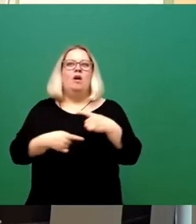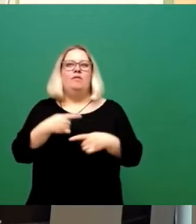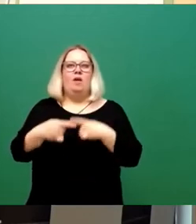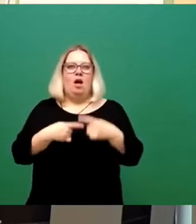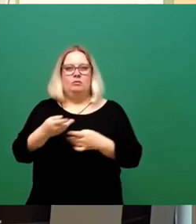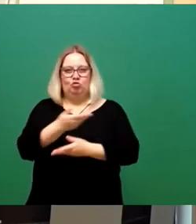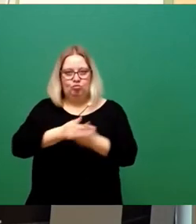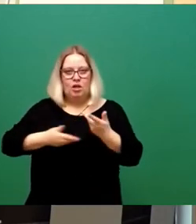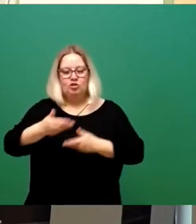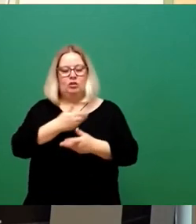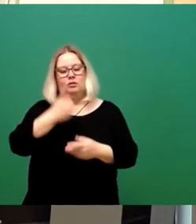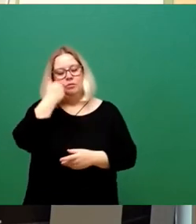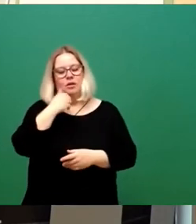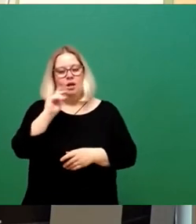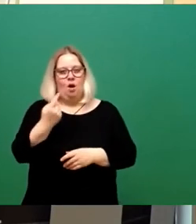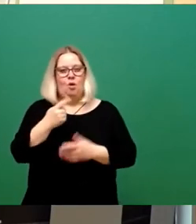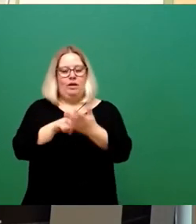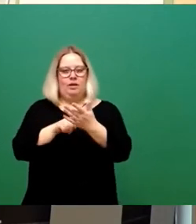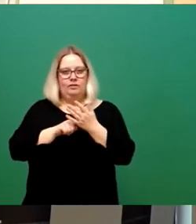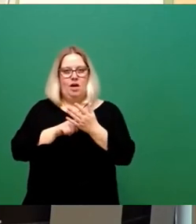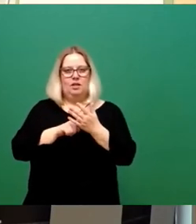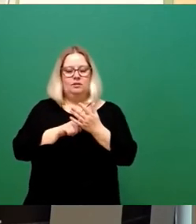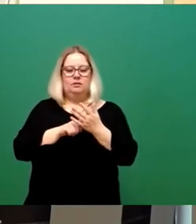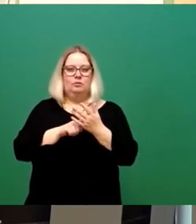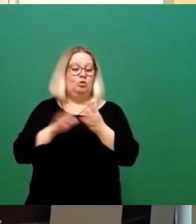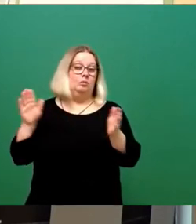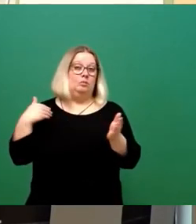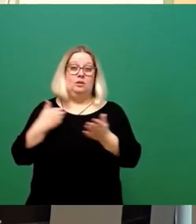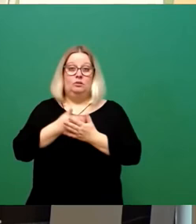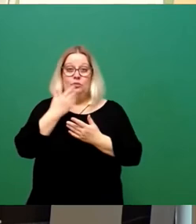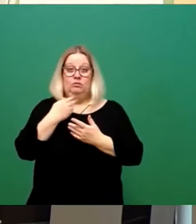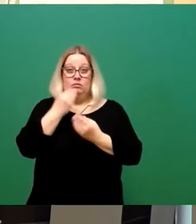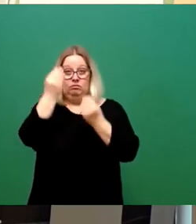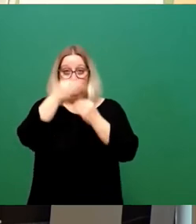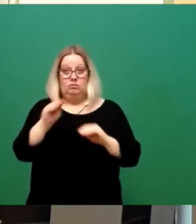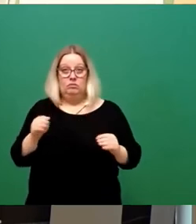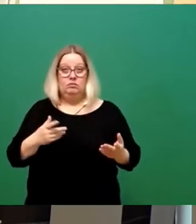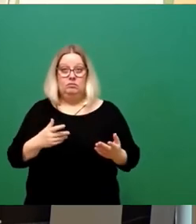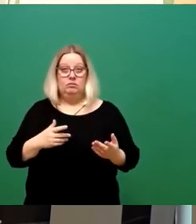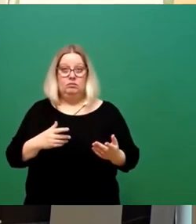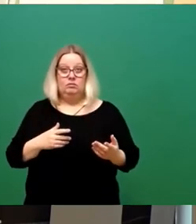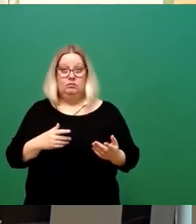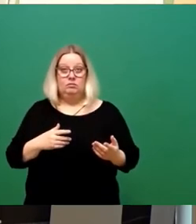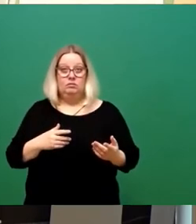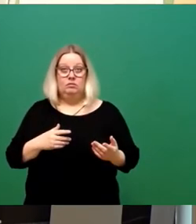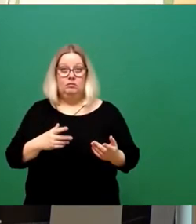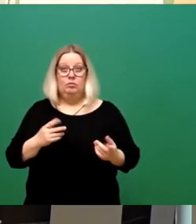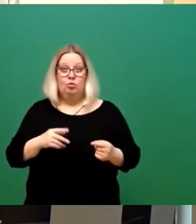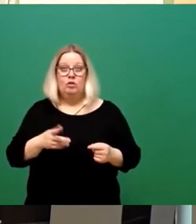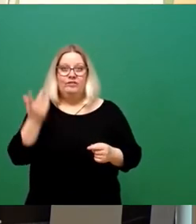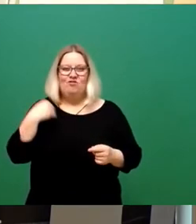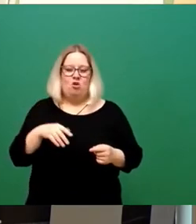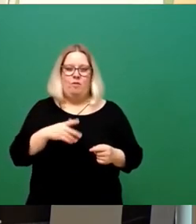gestatte ich mir einen Hinweis, der hier bisher völlig zu kurz gekommen ist. Nämlich das Spiel mit dem Feuer von Herrn Zastrow.